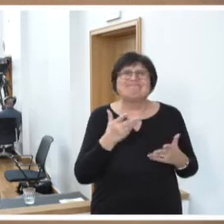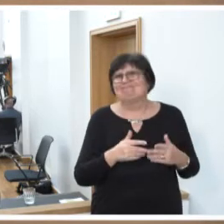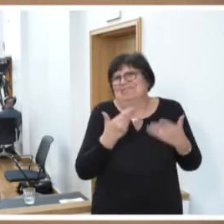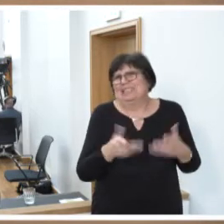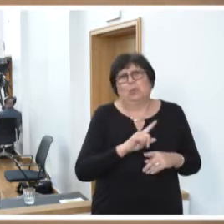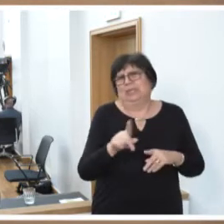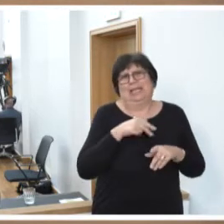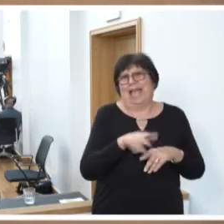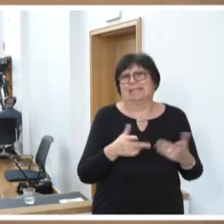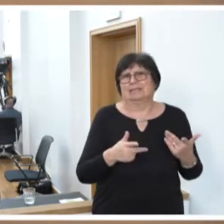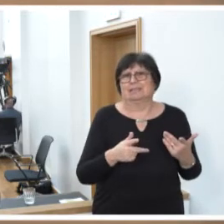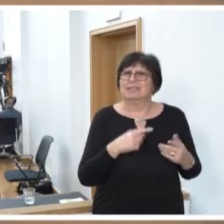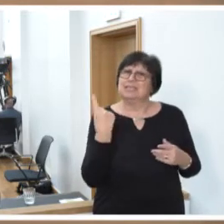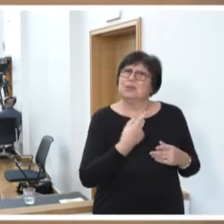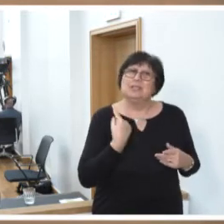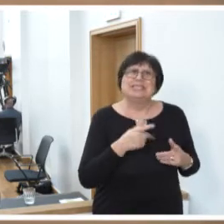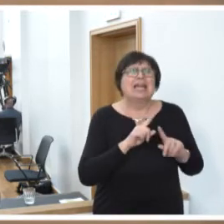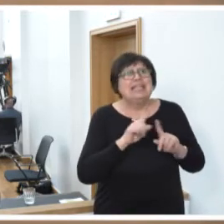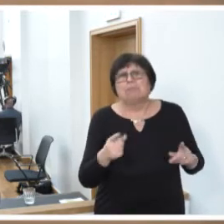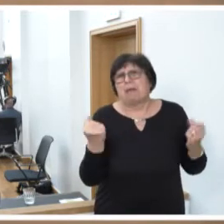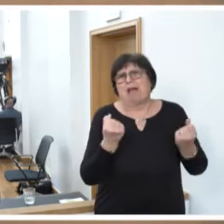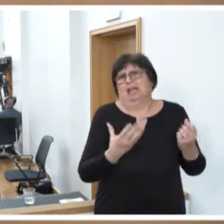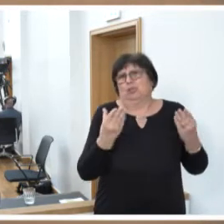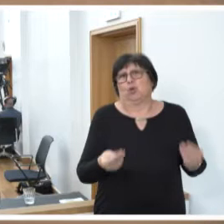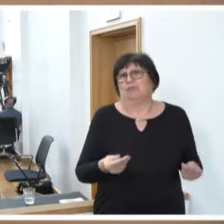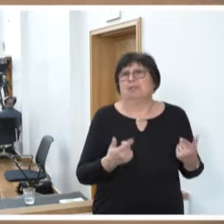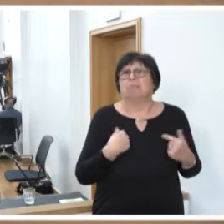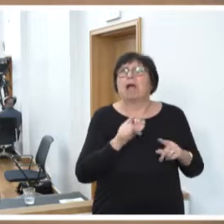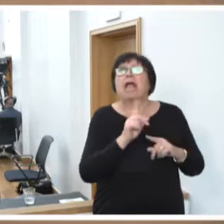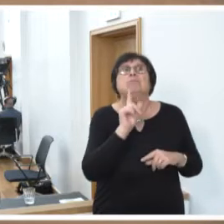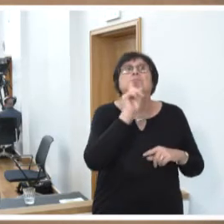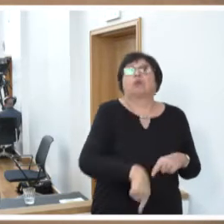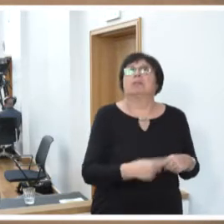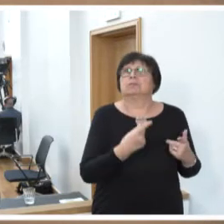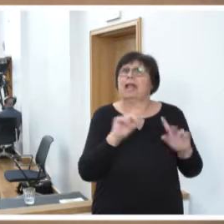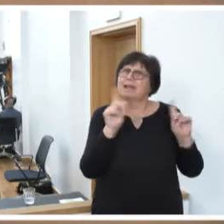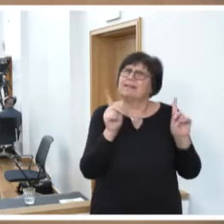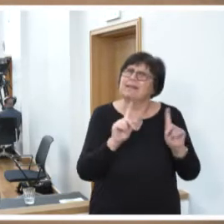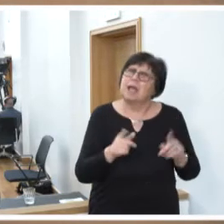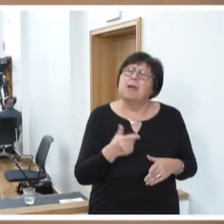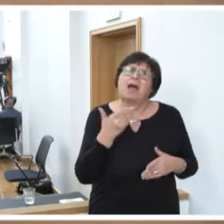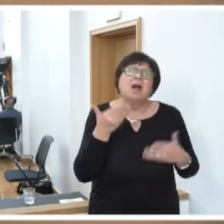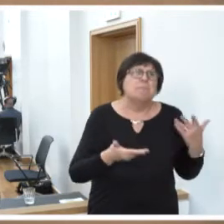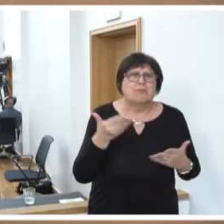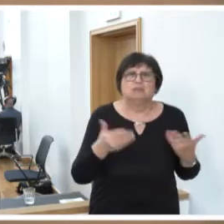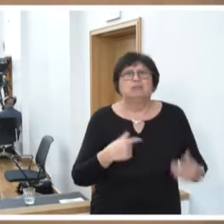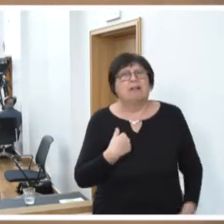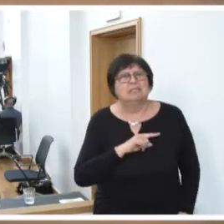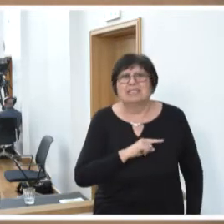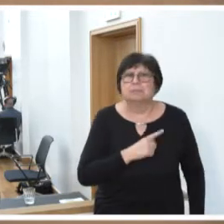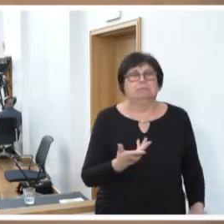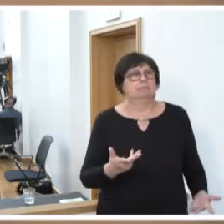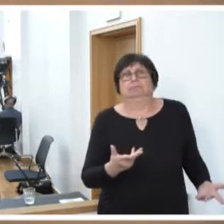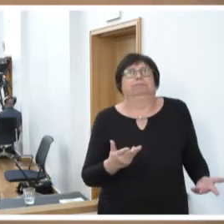mehr gehen, die wir uns nicht mehr erlauben dürfen. Das ist jetzt keine Schuldzuweisung, aber manchmal schüttelt man einfach